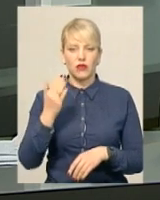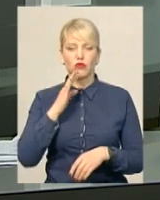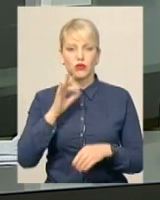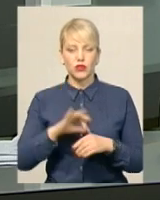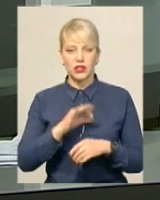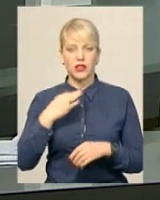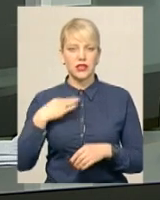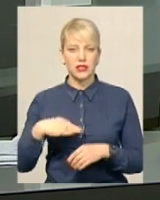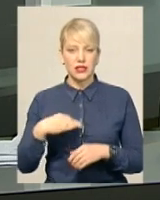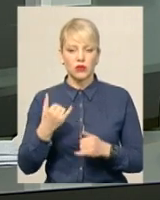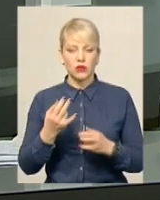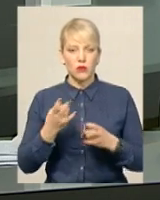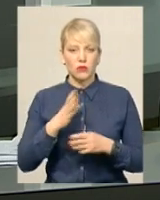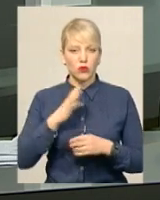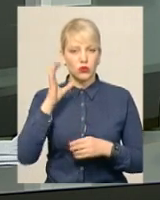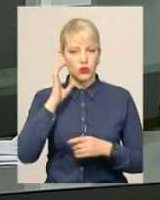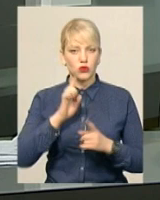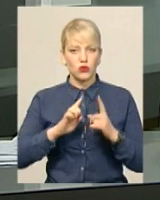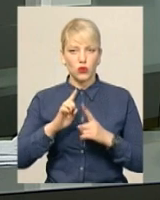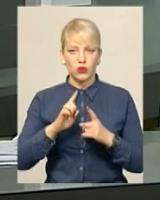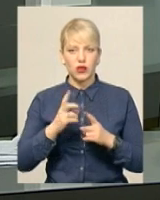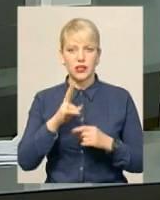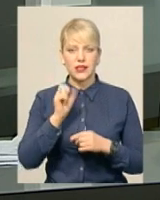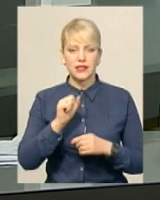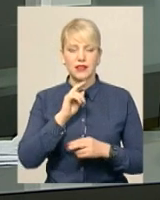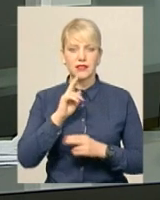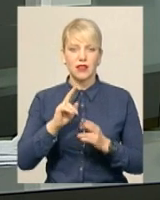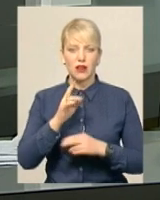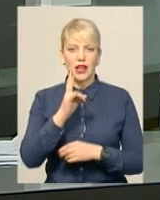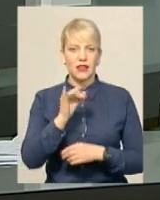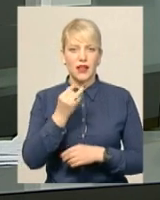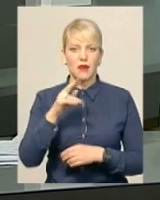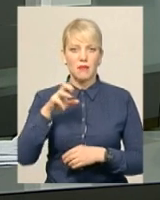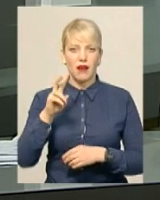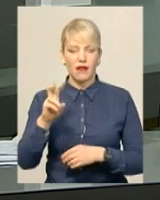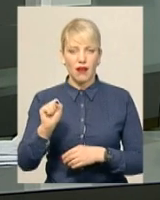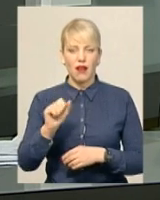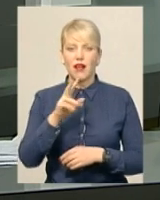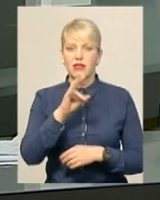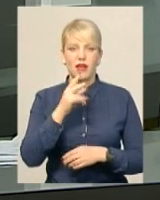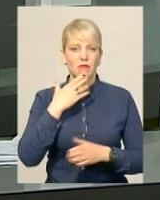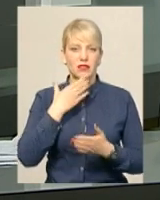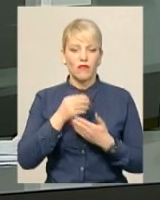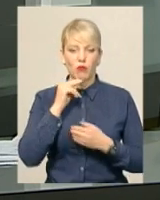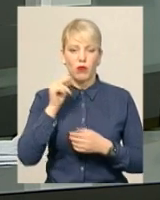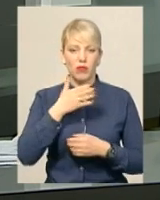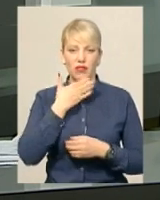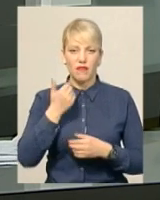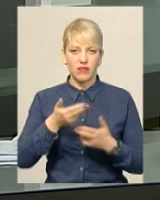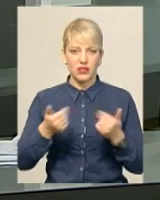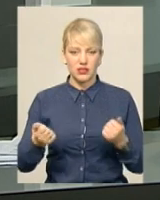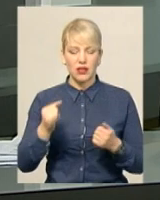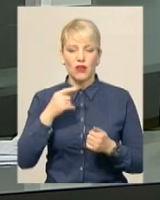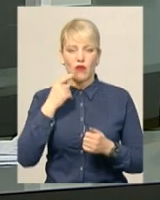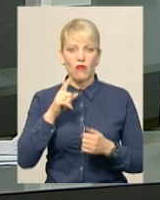Сьогодні мало відбутися слухання за апеляційною скаргою Неймака. Нагадаю, він свою провину не визнав та стверджував, за кермом